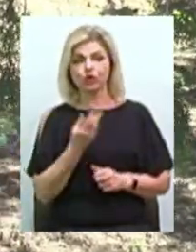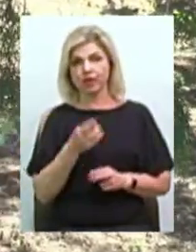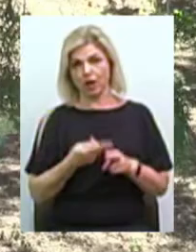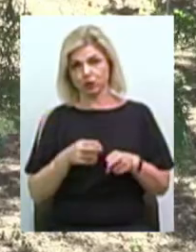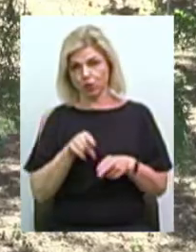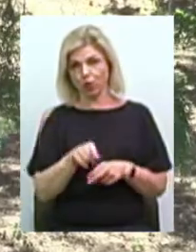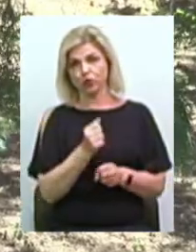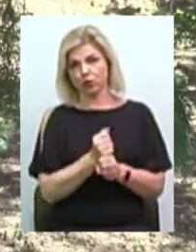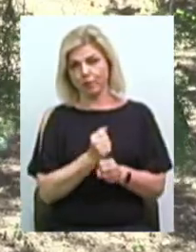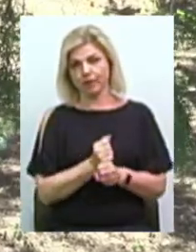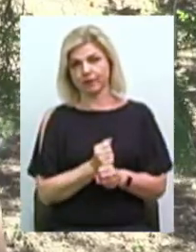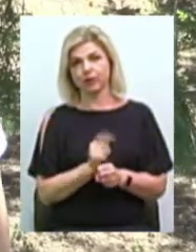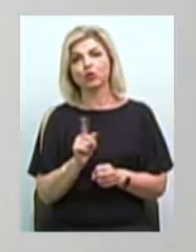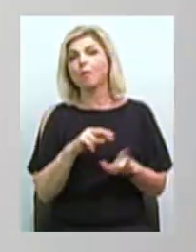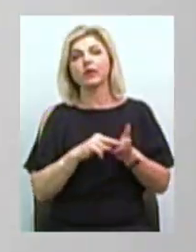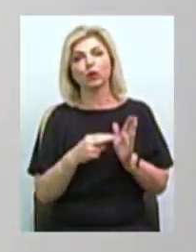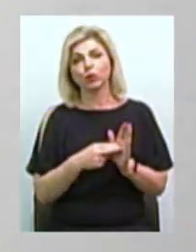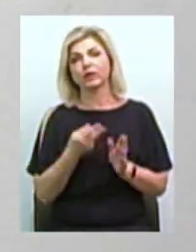зробити? Що ви плануєте для цього зробити?